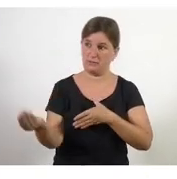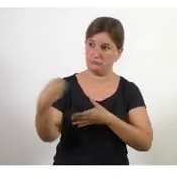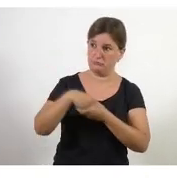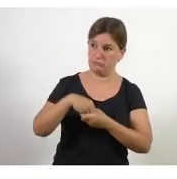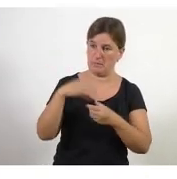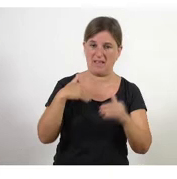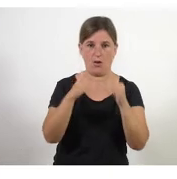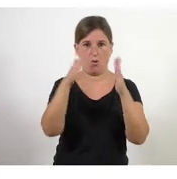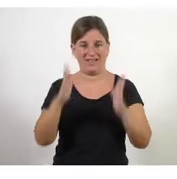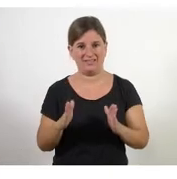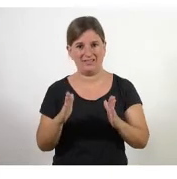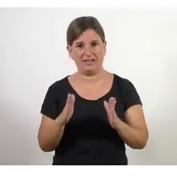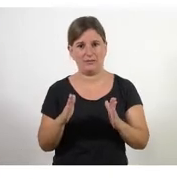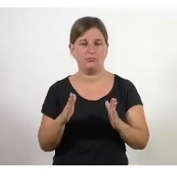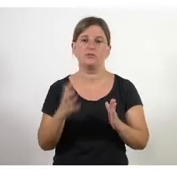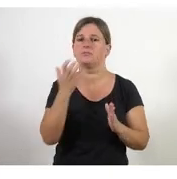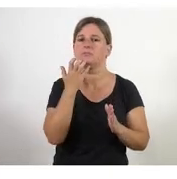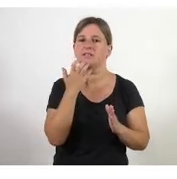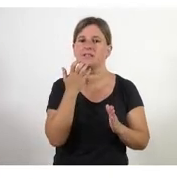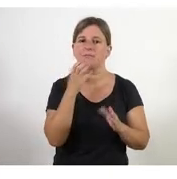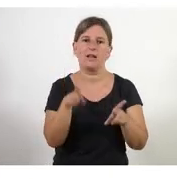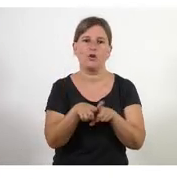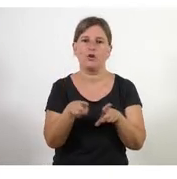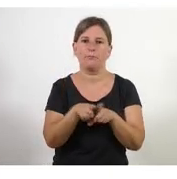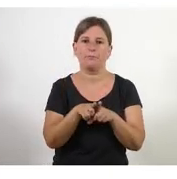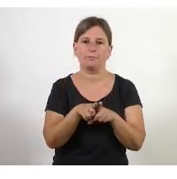organització doncs seria una cosa així com tindre